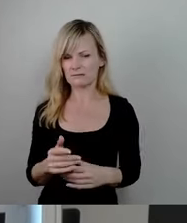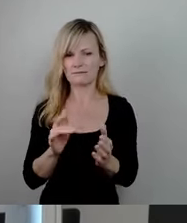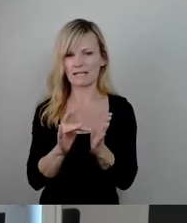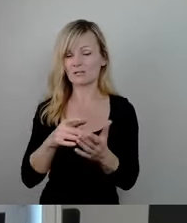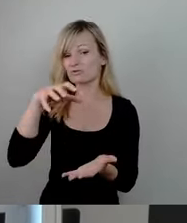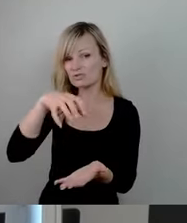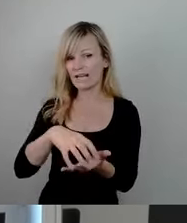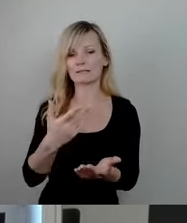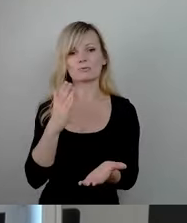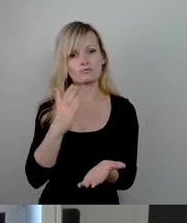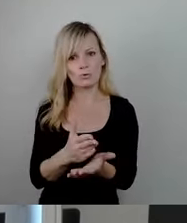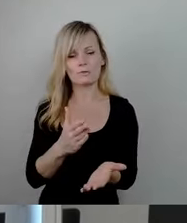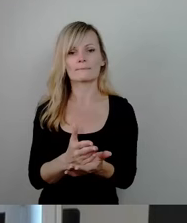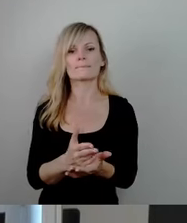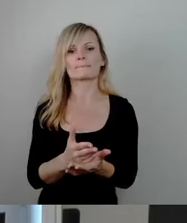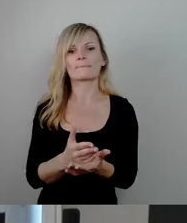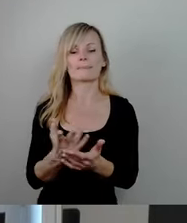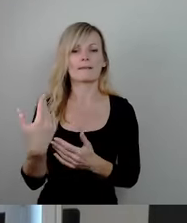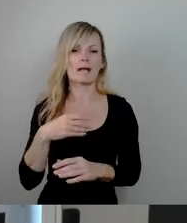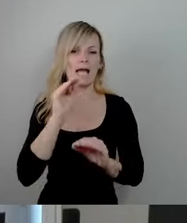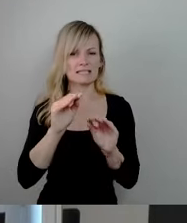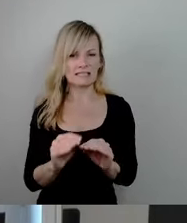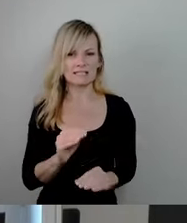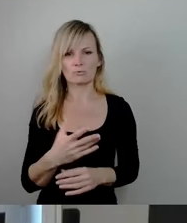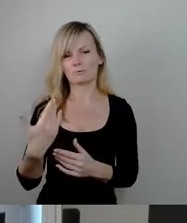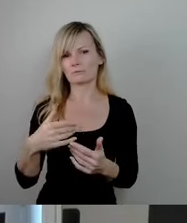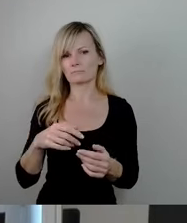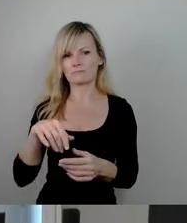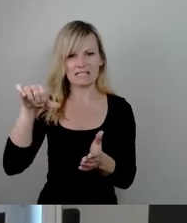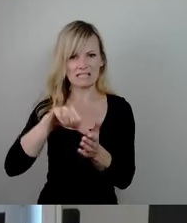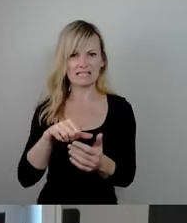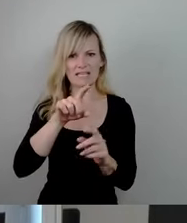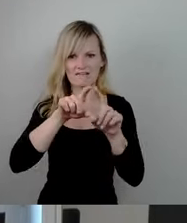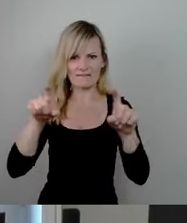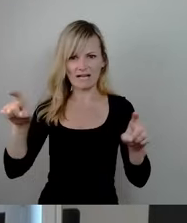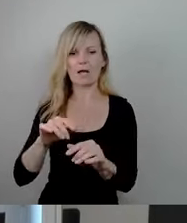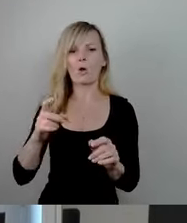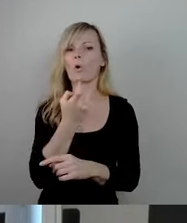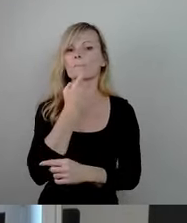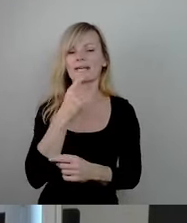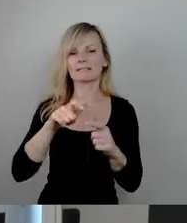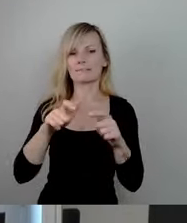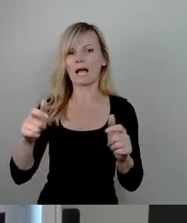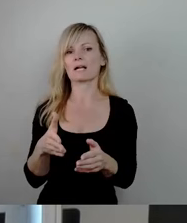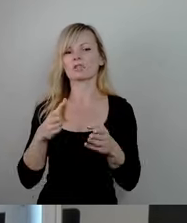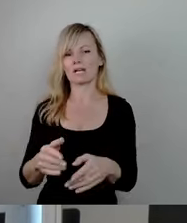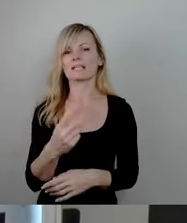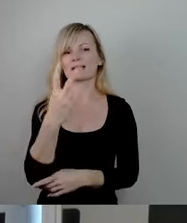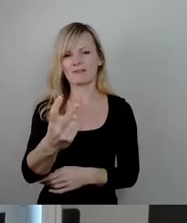längst die Einrichtung der Citywache im Objekt Pragerstraße 2, also in der Pragerspitze,